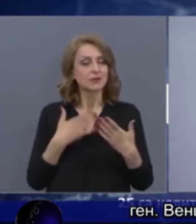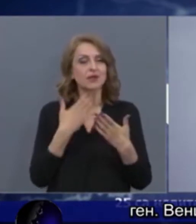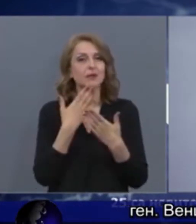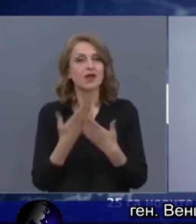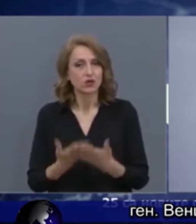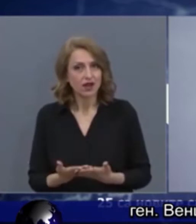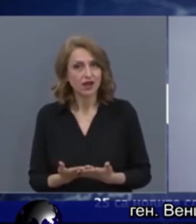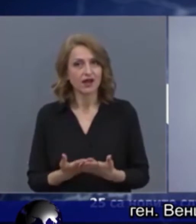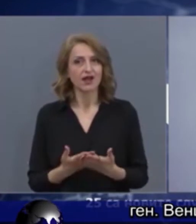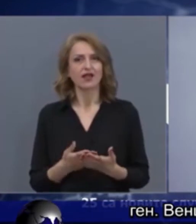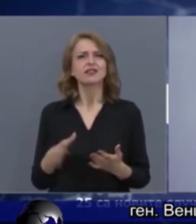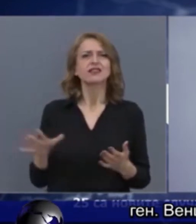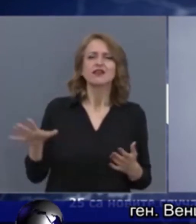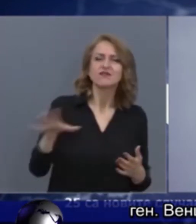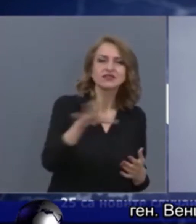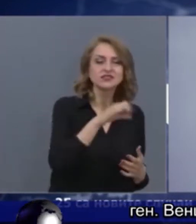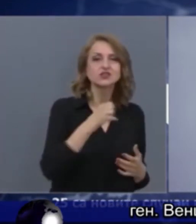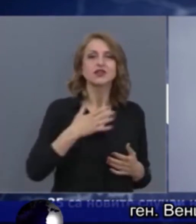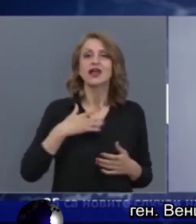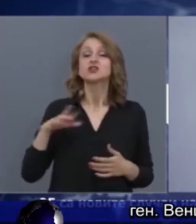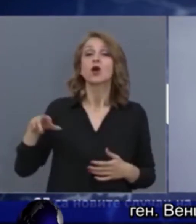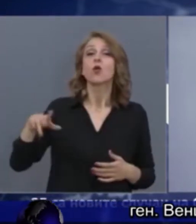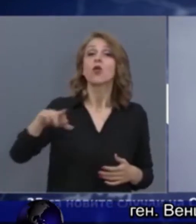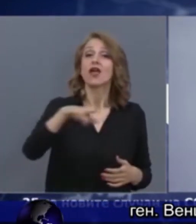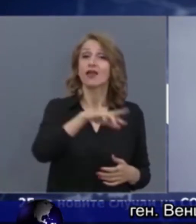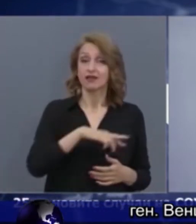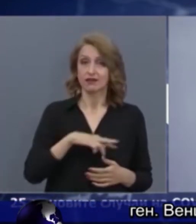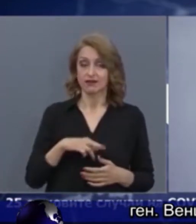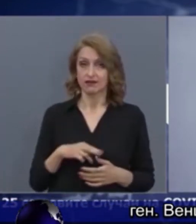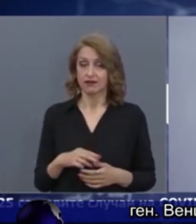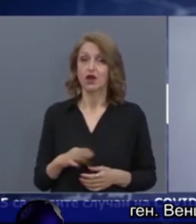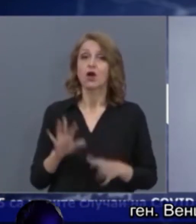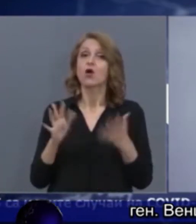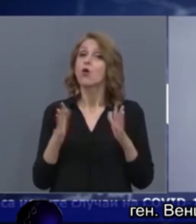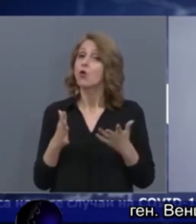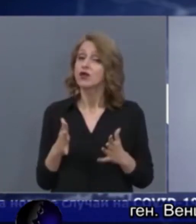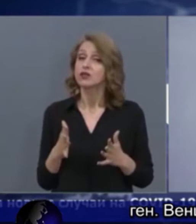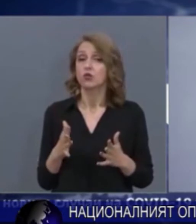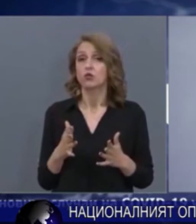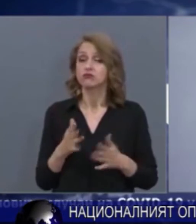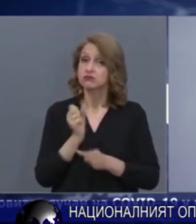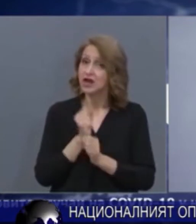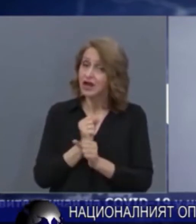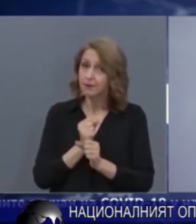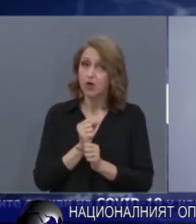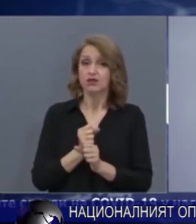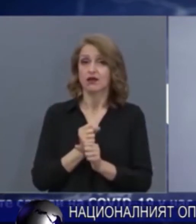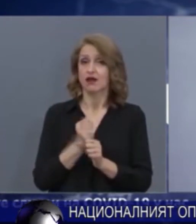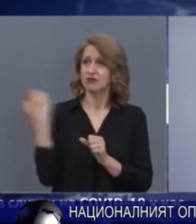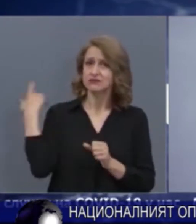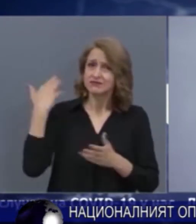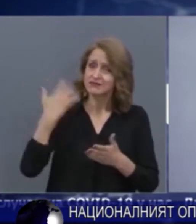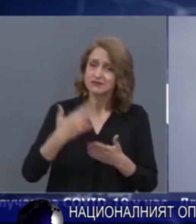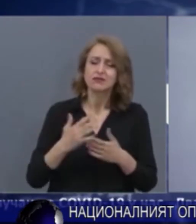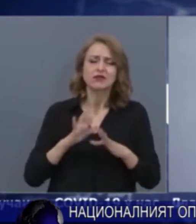всички наши колеги, които работеха много